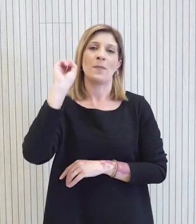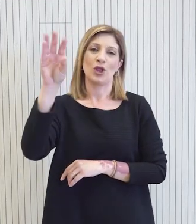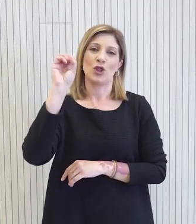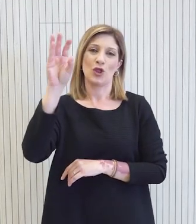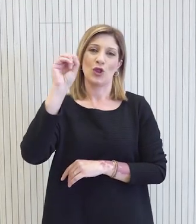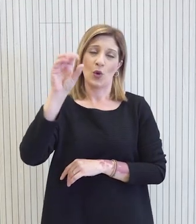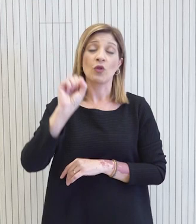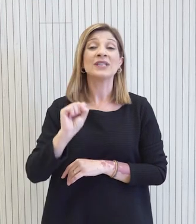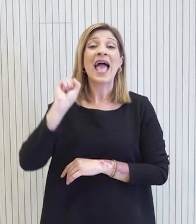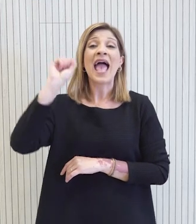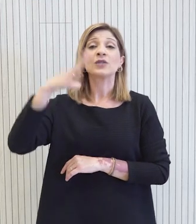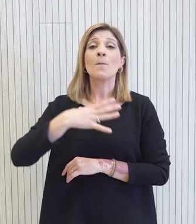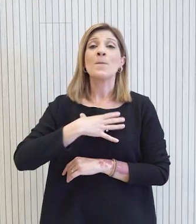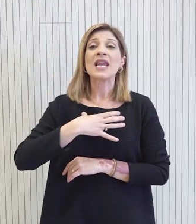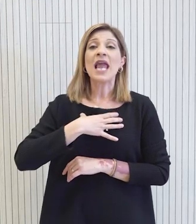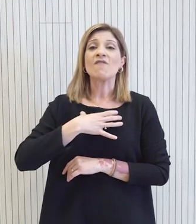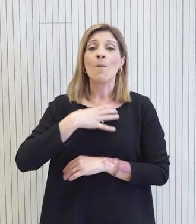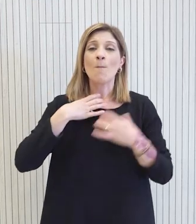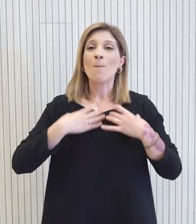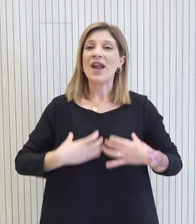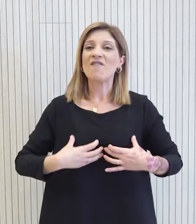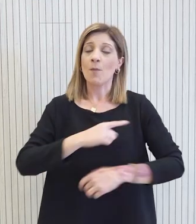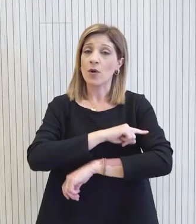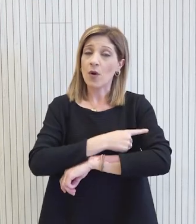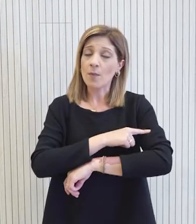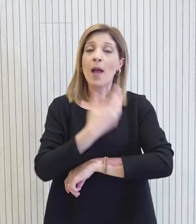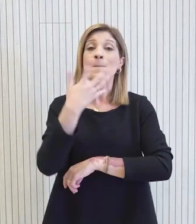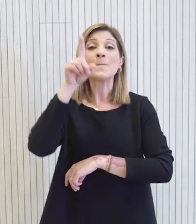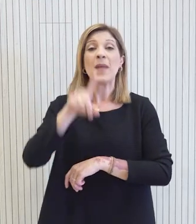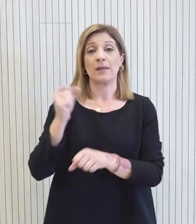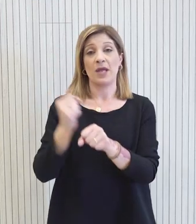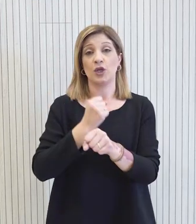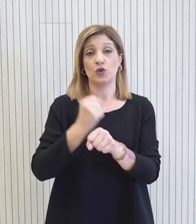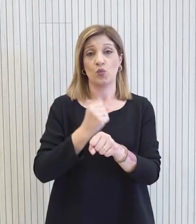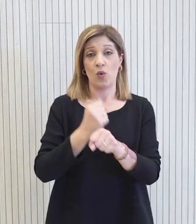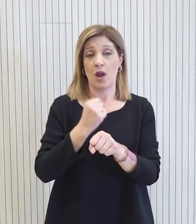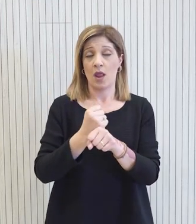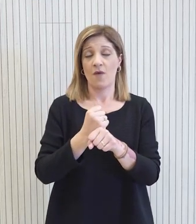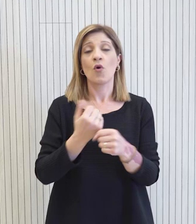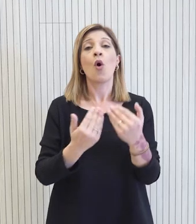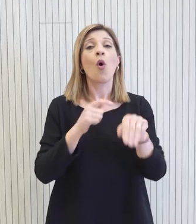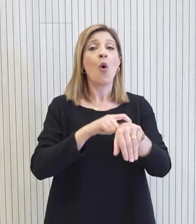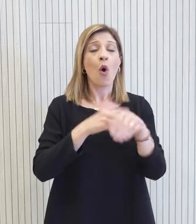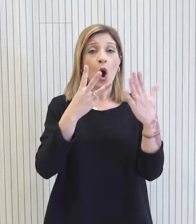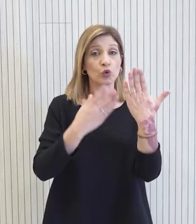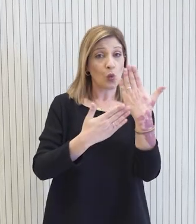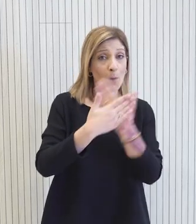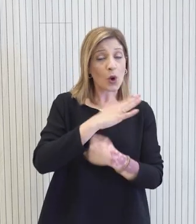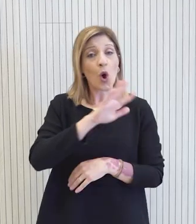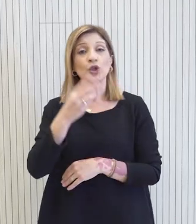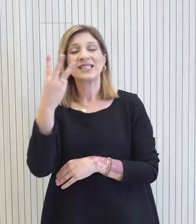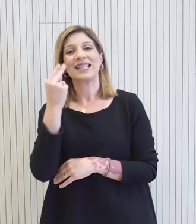Τα εξωτερικά πνευμολογικά ιατρία θα λειτουργούν πέντε μέρες την εβδομάδα από τις 8 το πρωί μέχρι τις 3 το απόγευμα. Τα